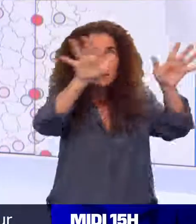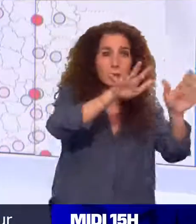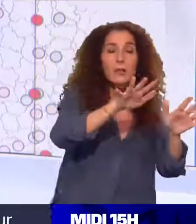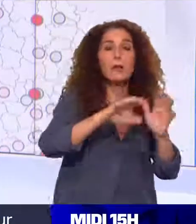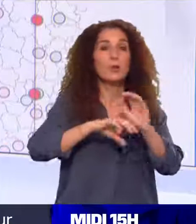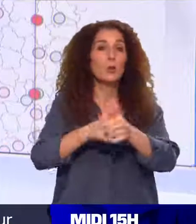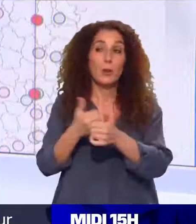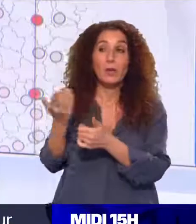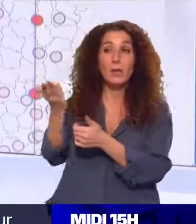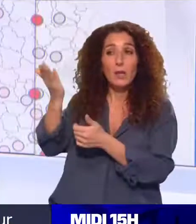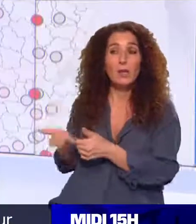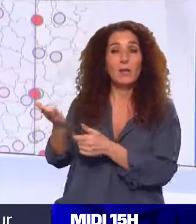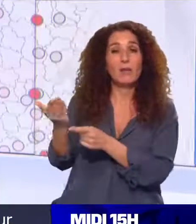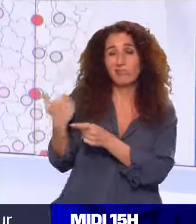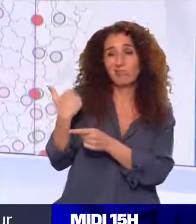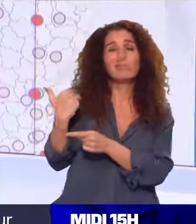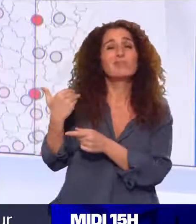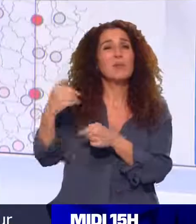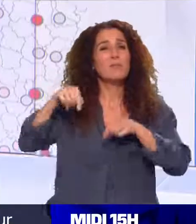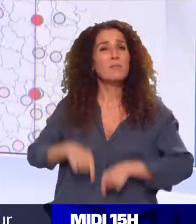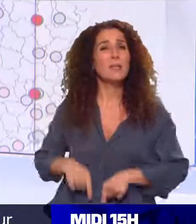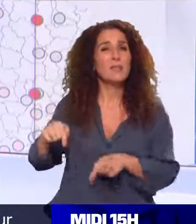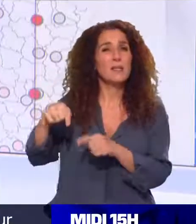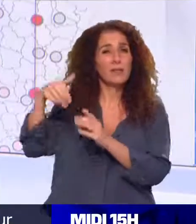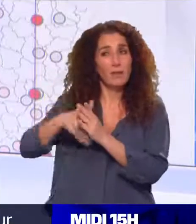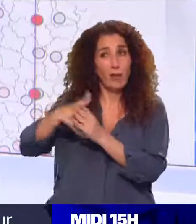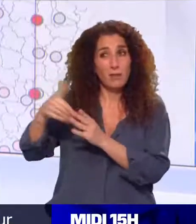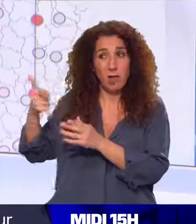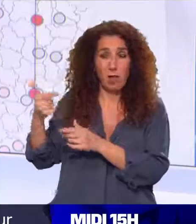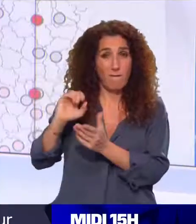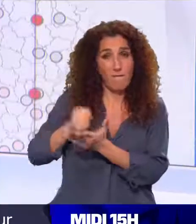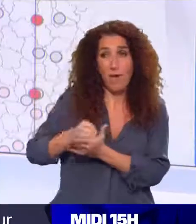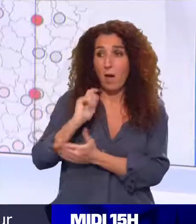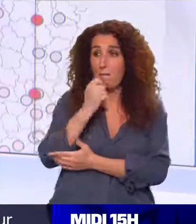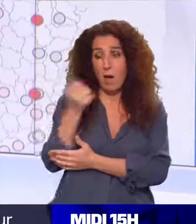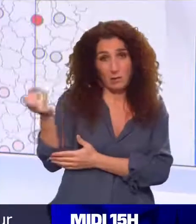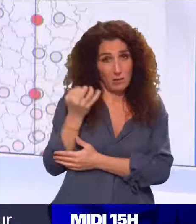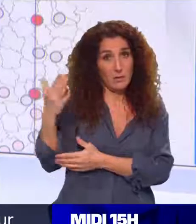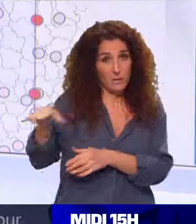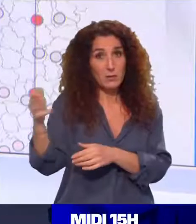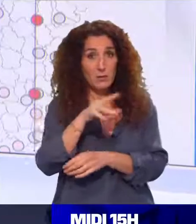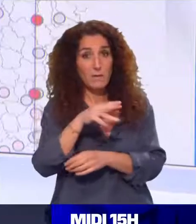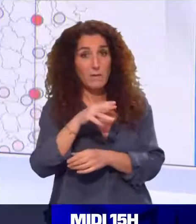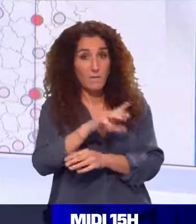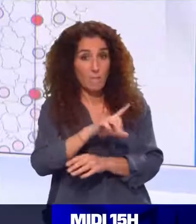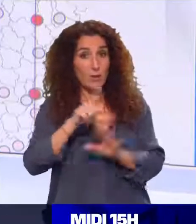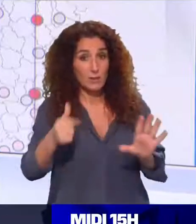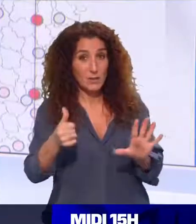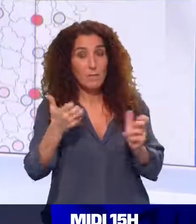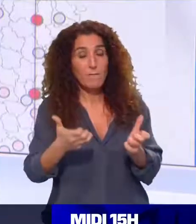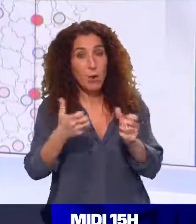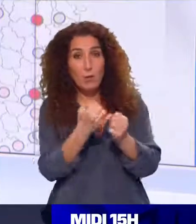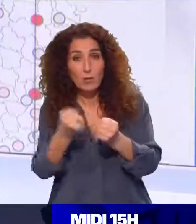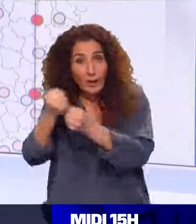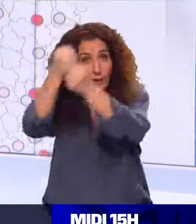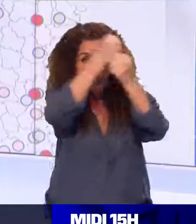de Gérald Darmanin sur notre antenne. C'était fin mars, 38 vaccinodromes visés par l'exécutif, ouverts si possible 7